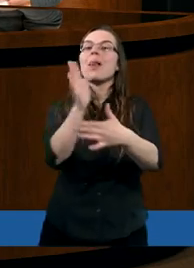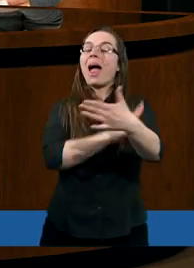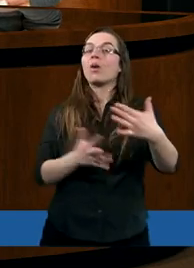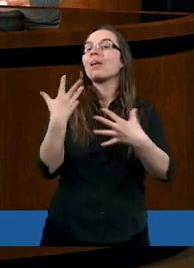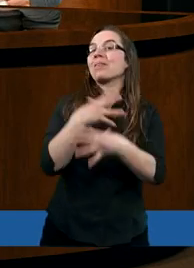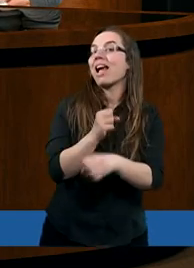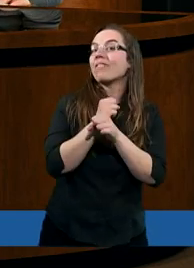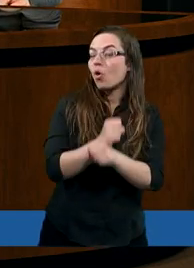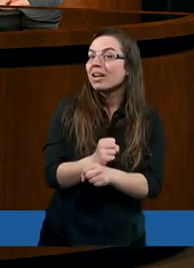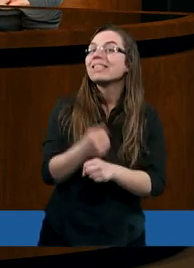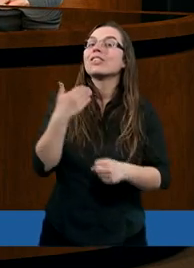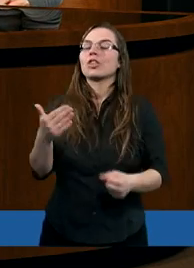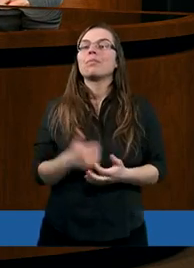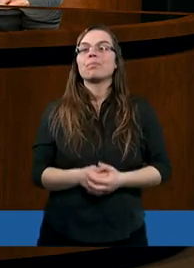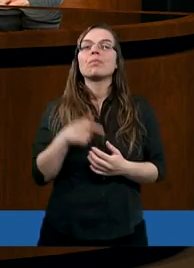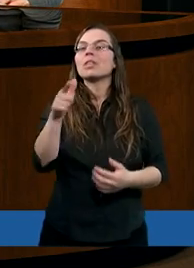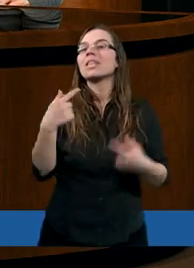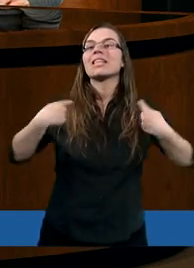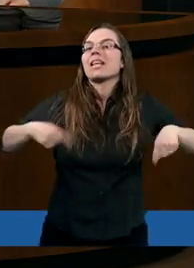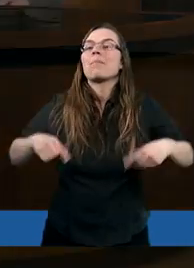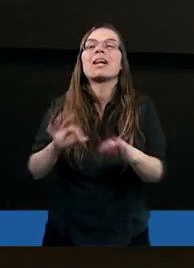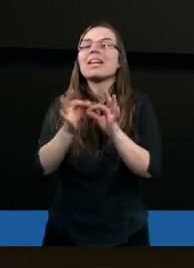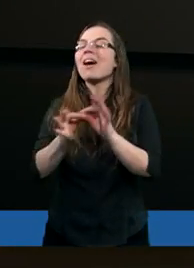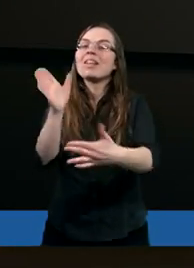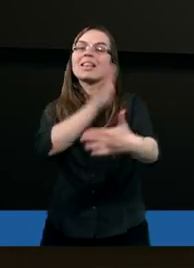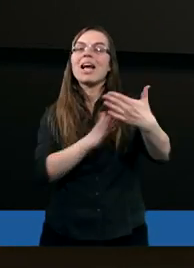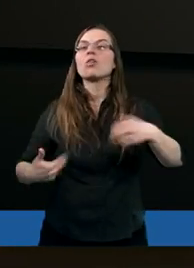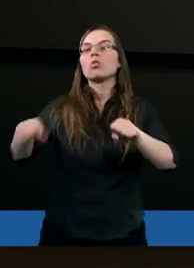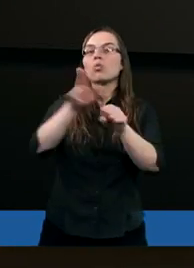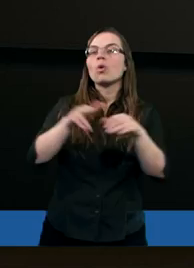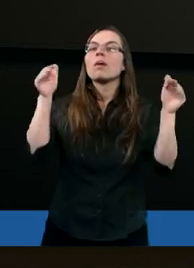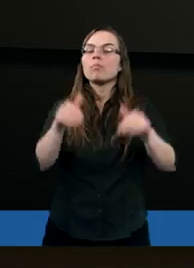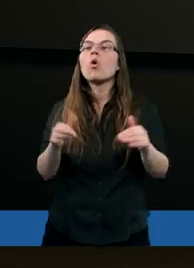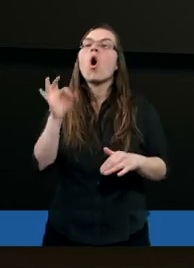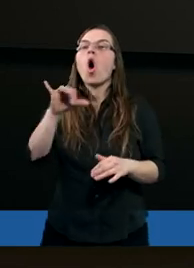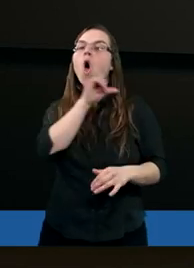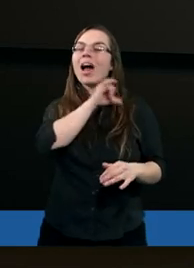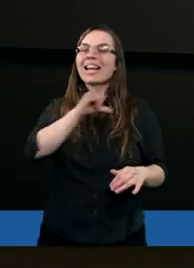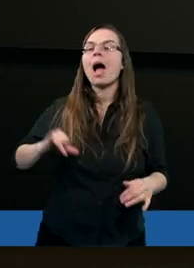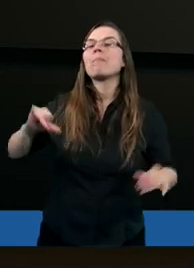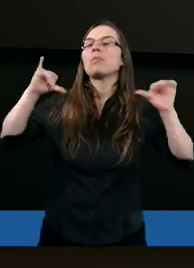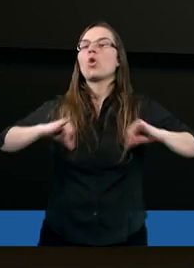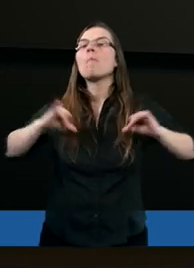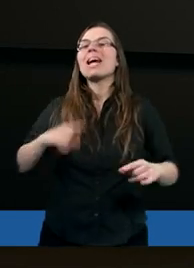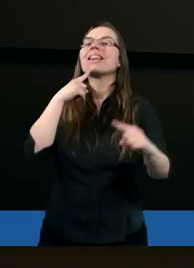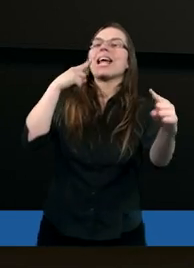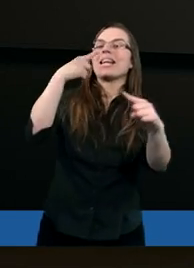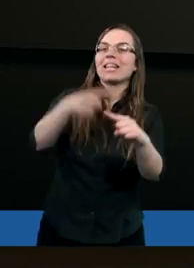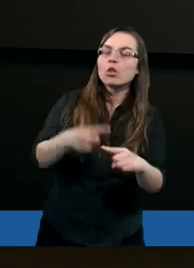niewolniczym. Oni nie byli nawet narodem, który mógł o sobie decydować.